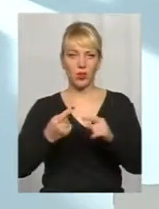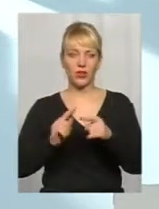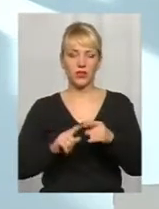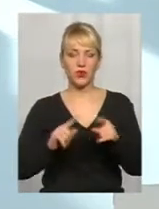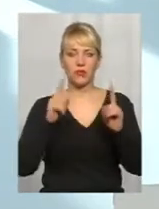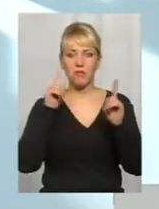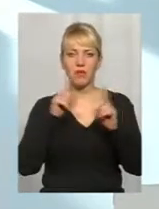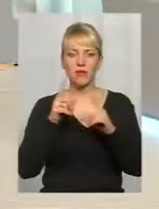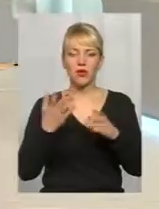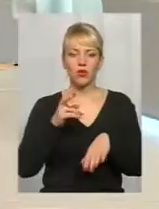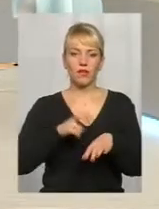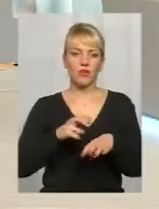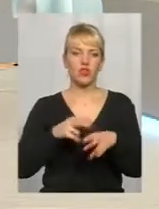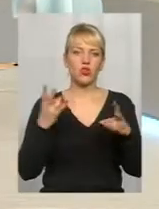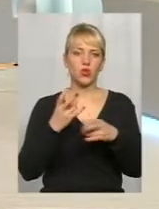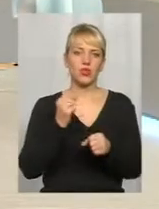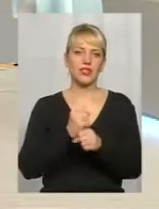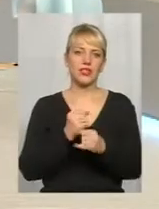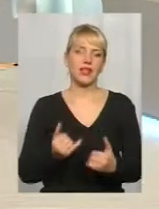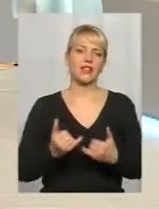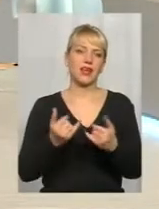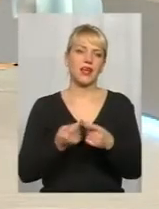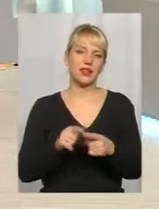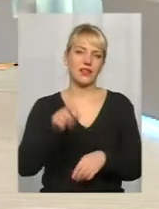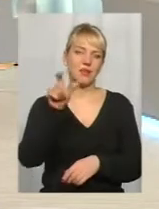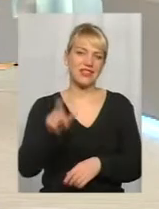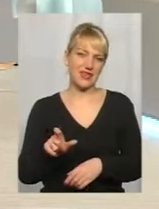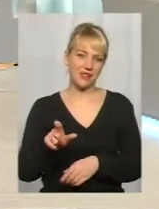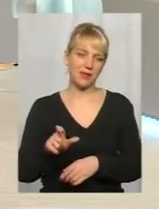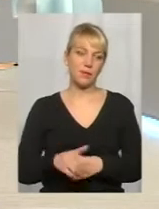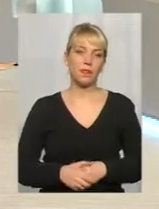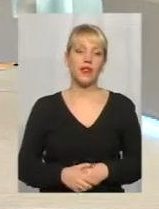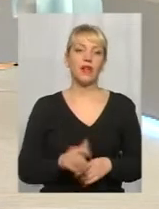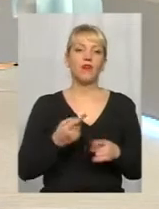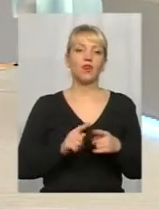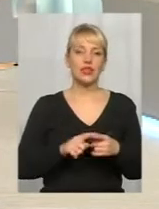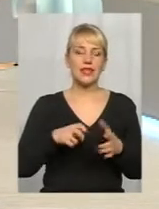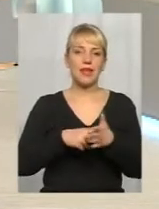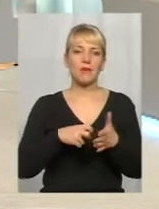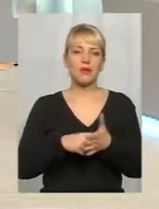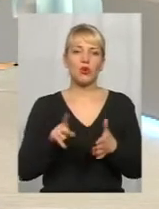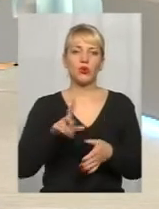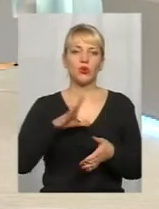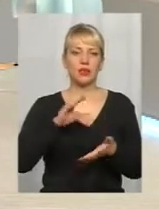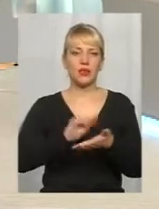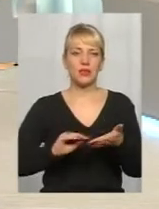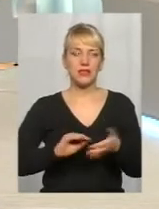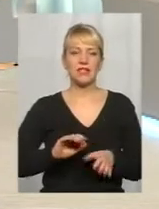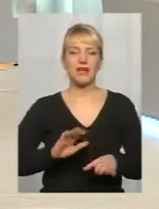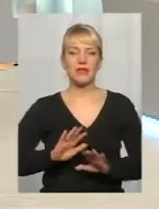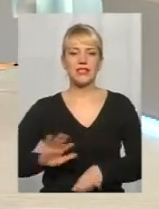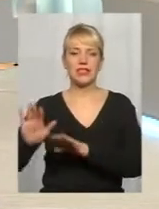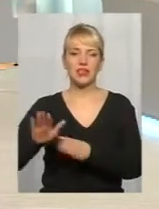минимум, який врач обязан зробити для цього пациента. Це письмо, яке було написано замістителем